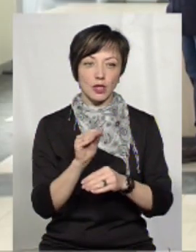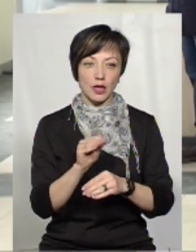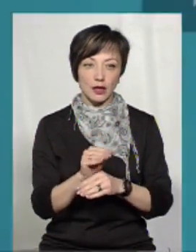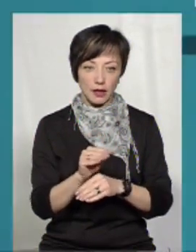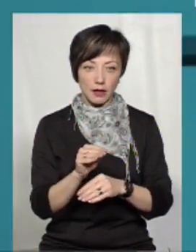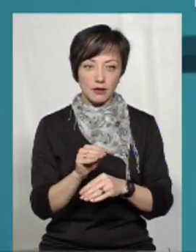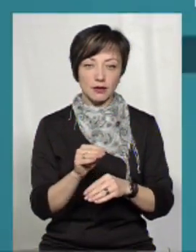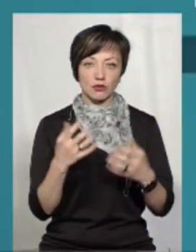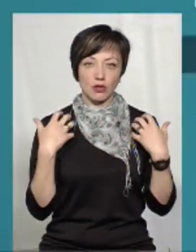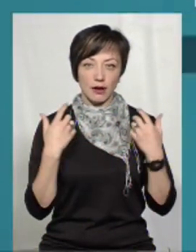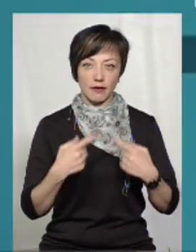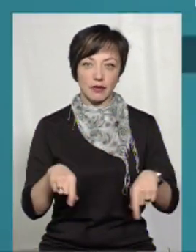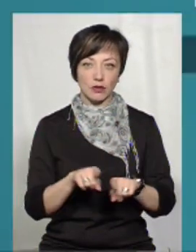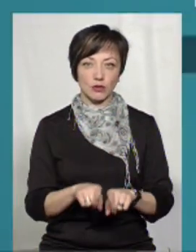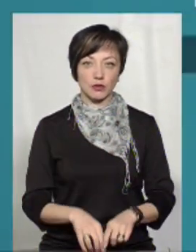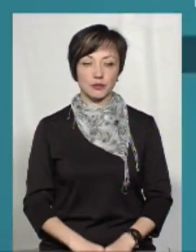Войтенко.